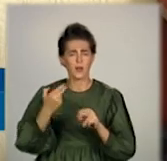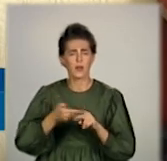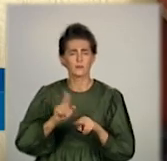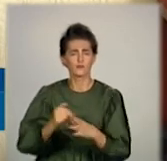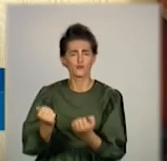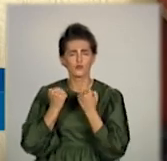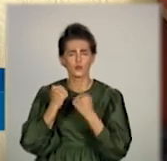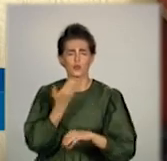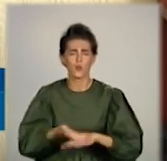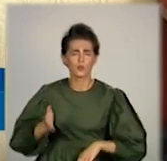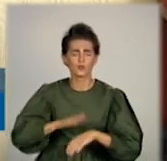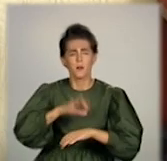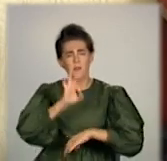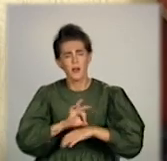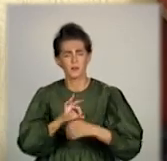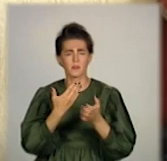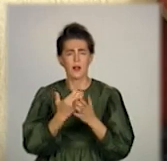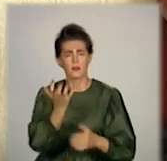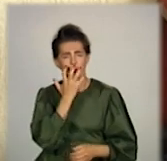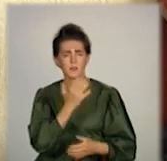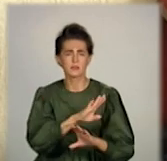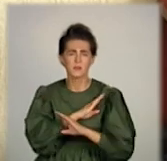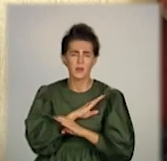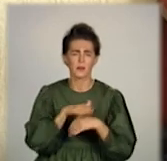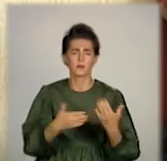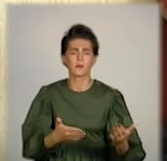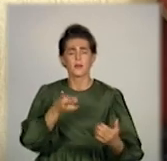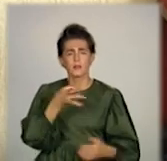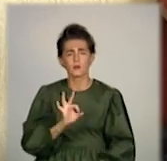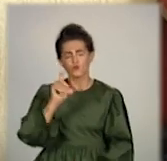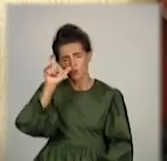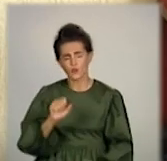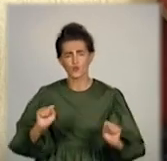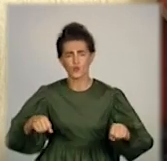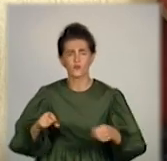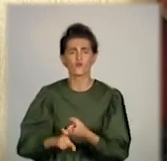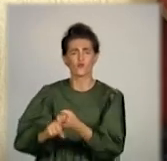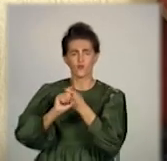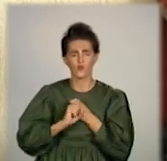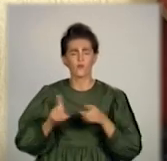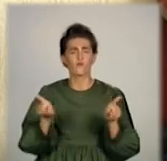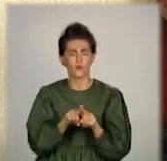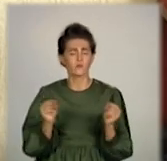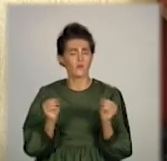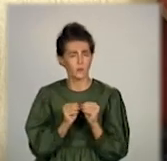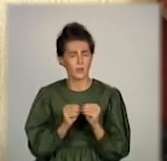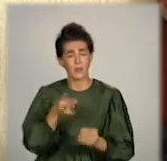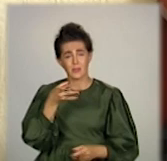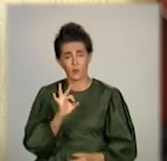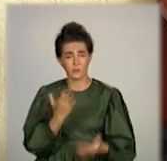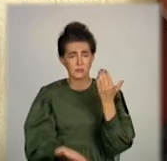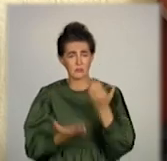болезнів, тяжелих форм, від реанімації, від смерти. Але людина може заражатися все одно. Якщо цей людина